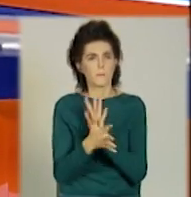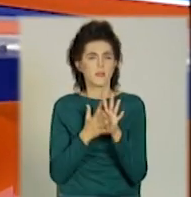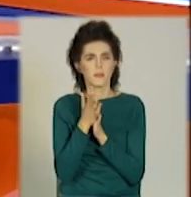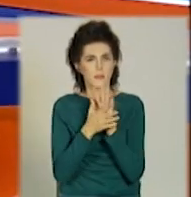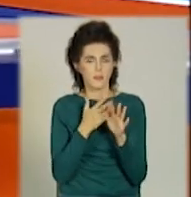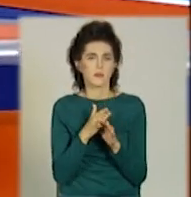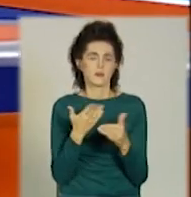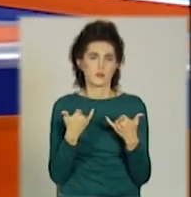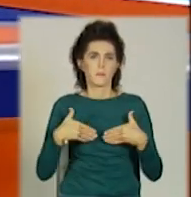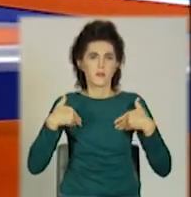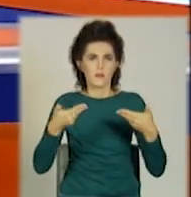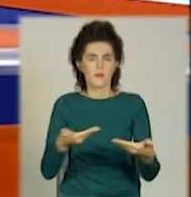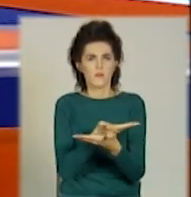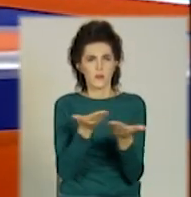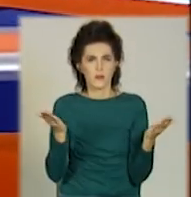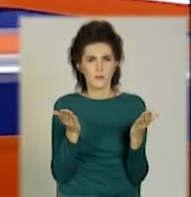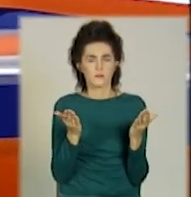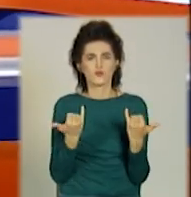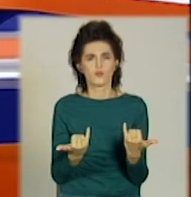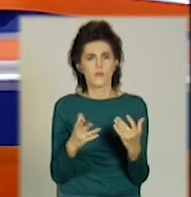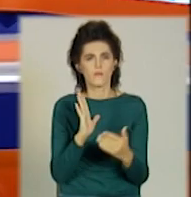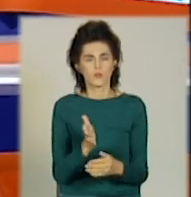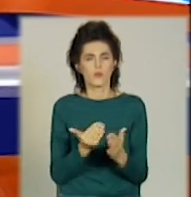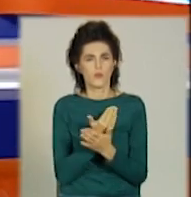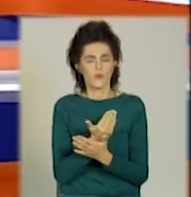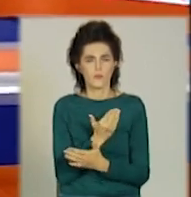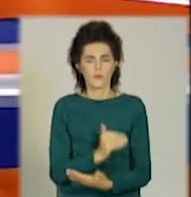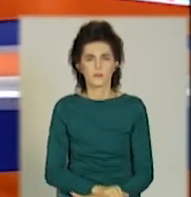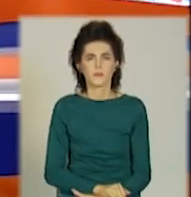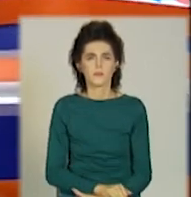мовою. Вітаємо глядачів сьогодні у випуску.